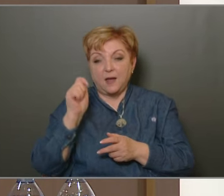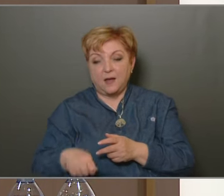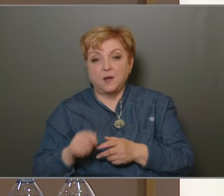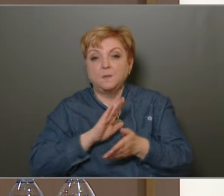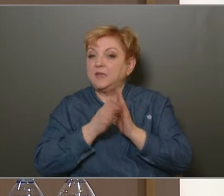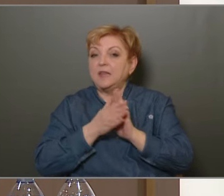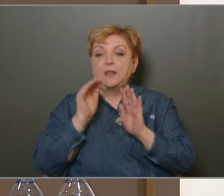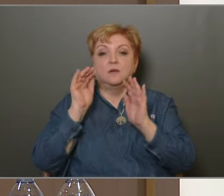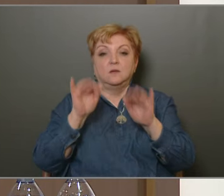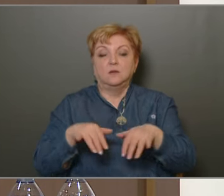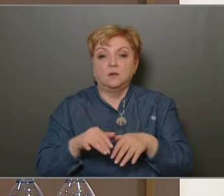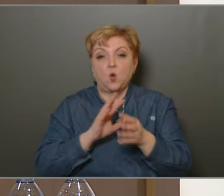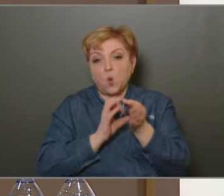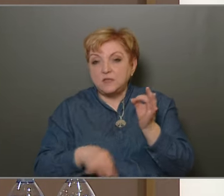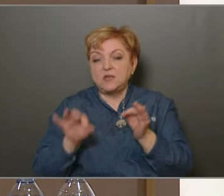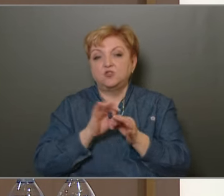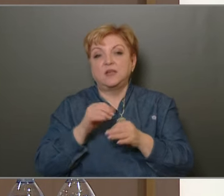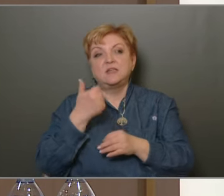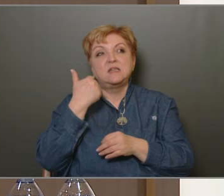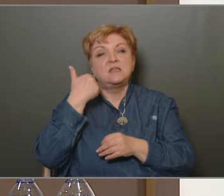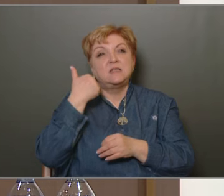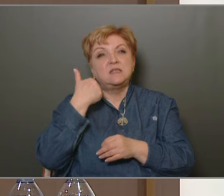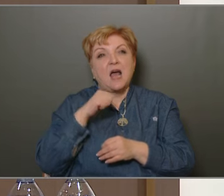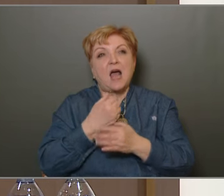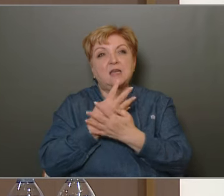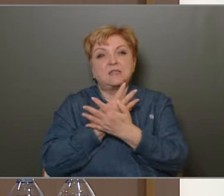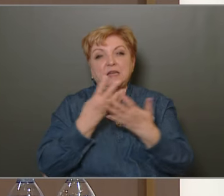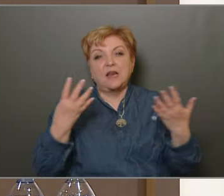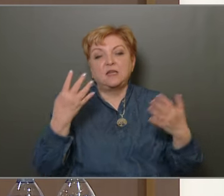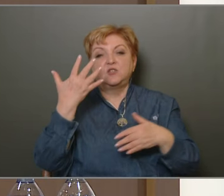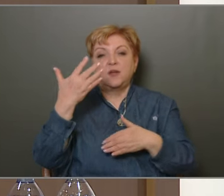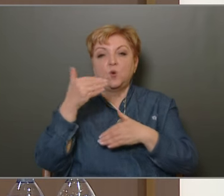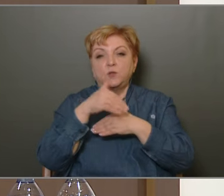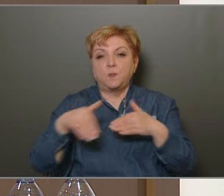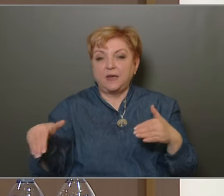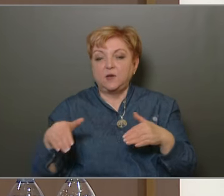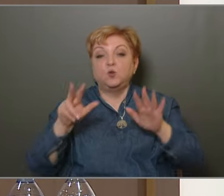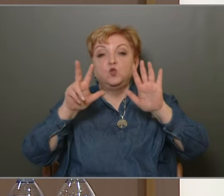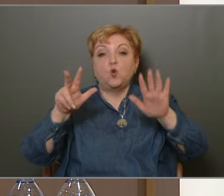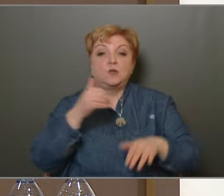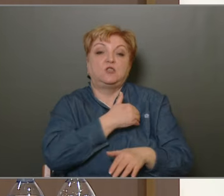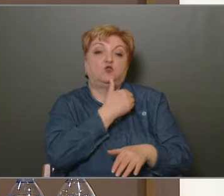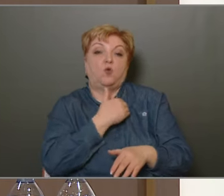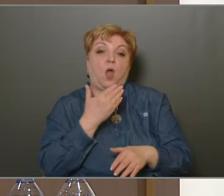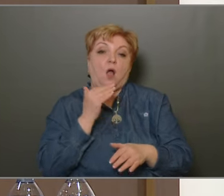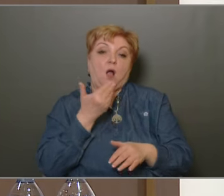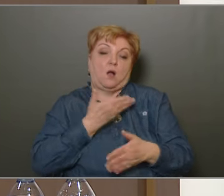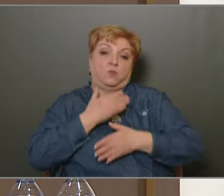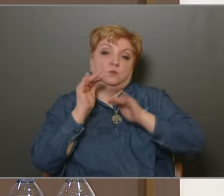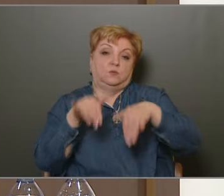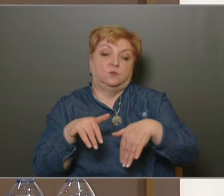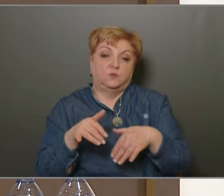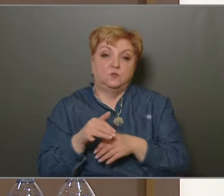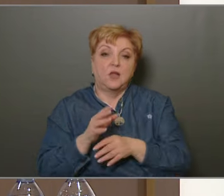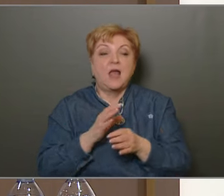érvényes beérkező pályázatot támogatunk, így összesen 195 millió forintot hoztottunk ki, 8 iskola kapott támogatást. Ha